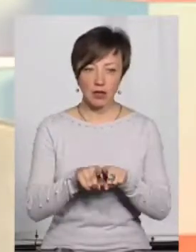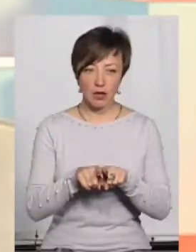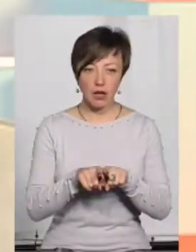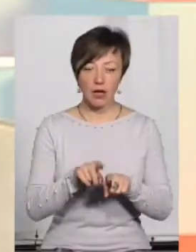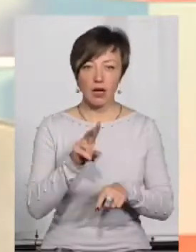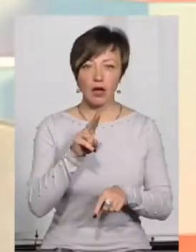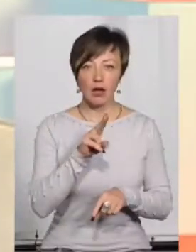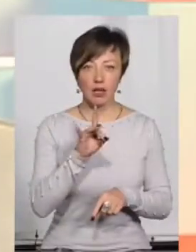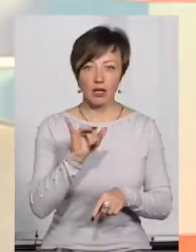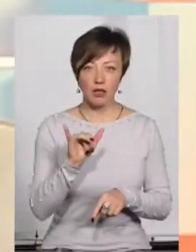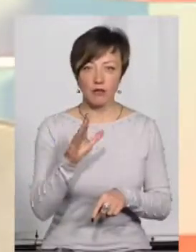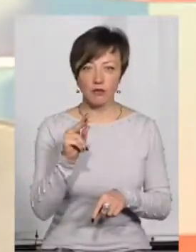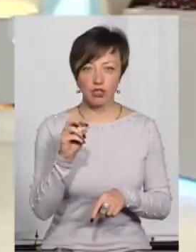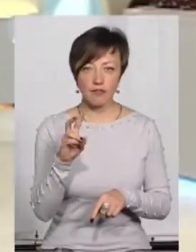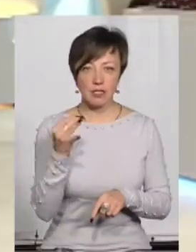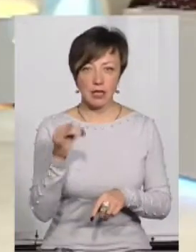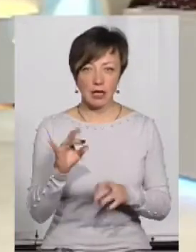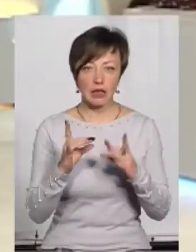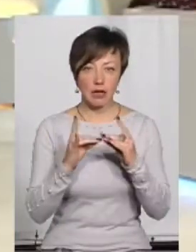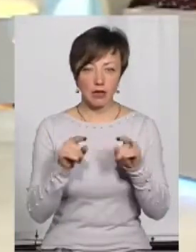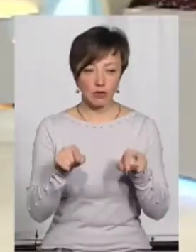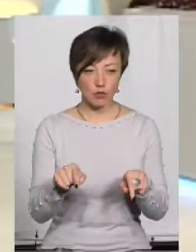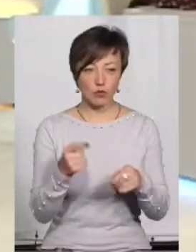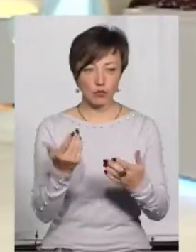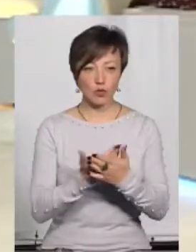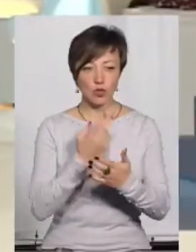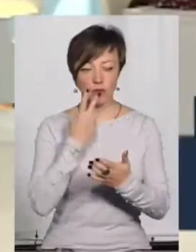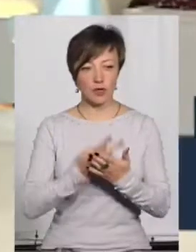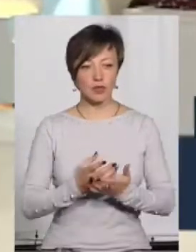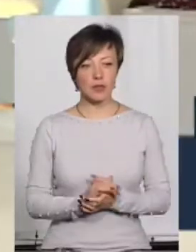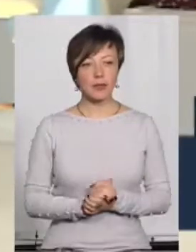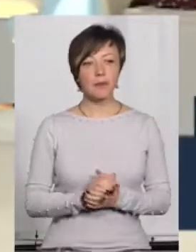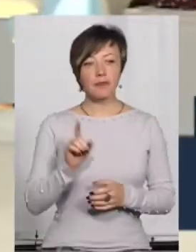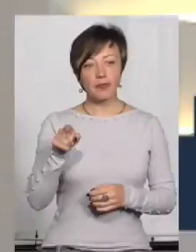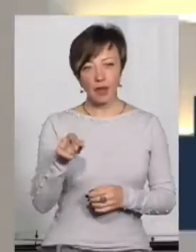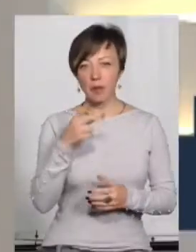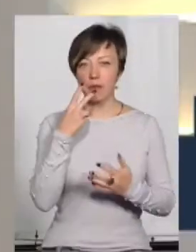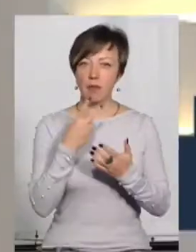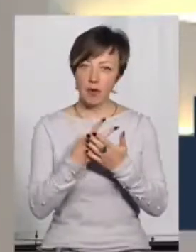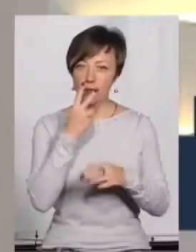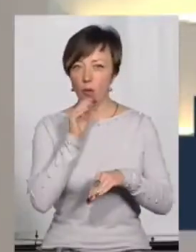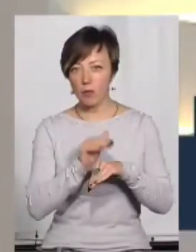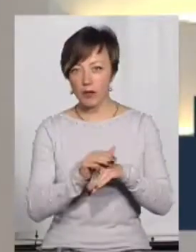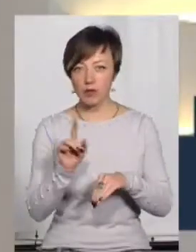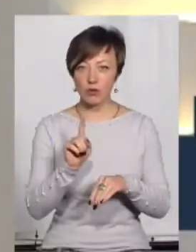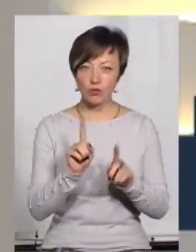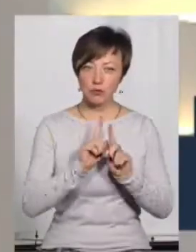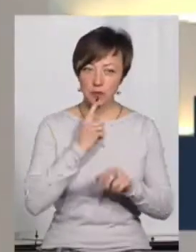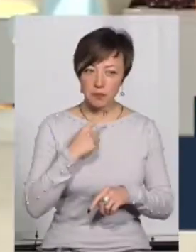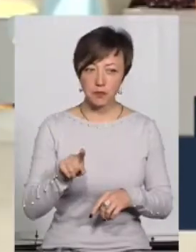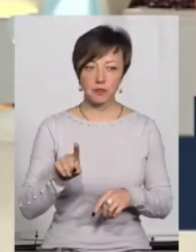Кривчицький інтернат, сюжет про який ми бачили. Там якісь дзвіночки ви почули, помітили стосовно